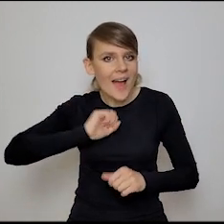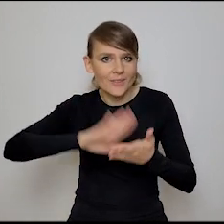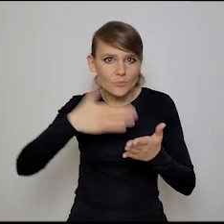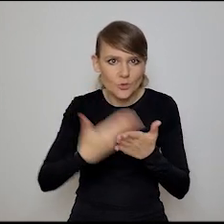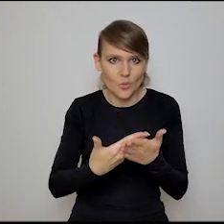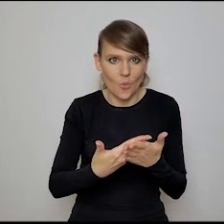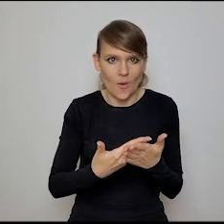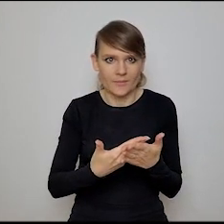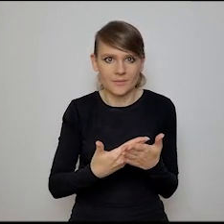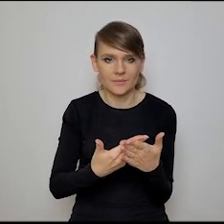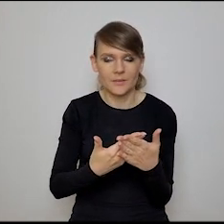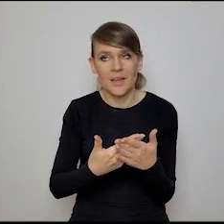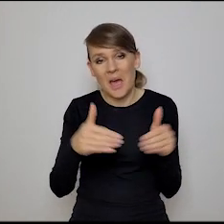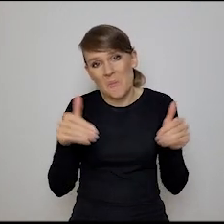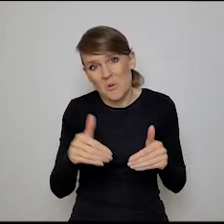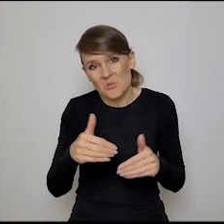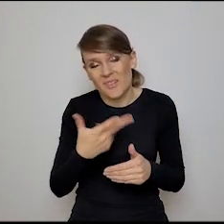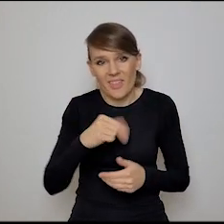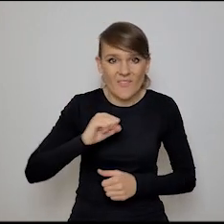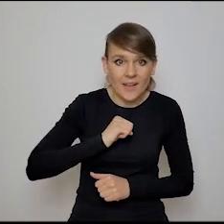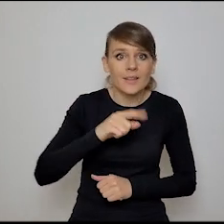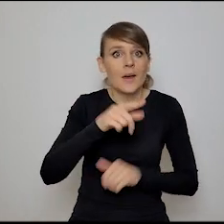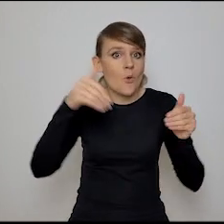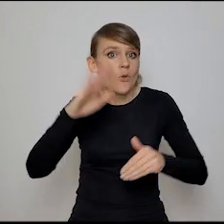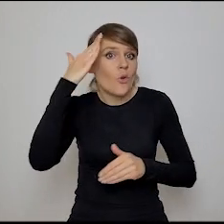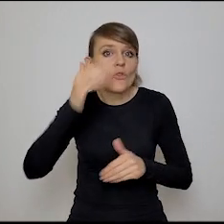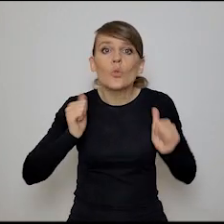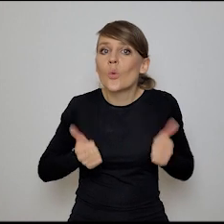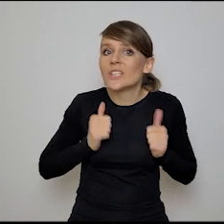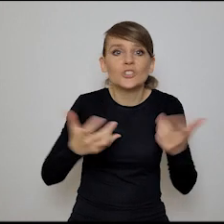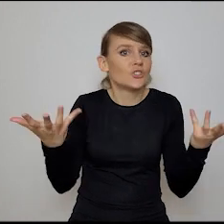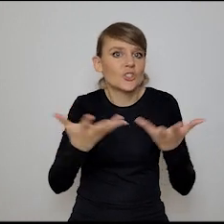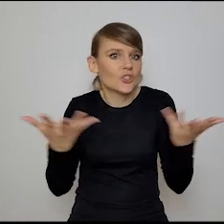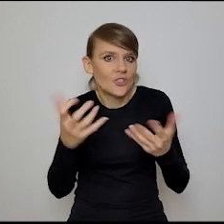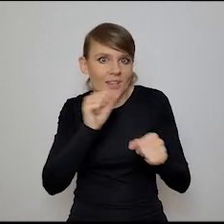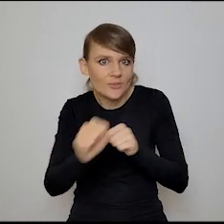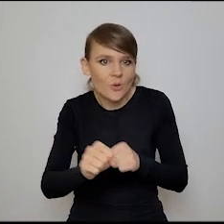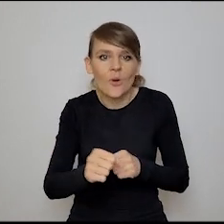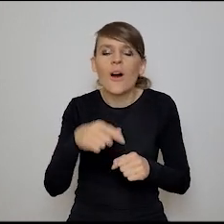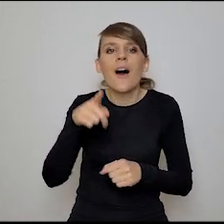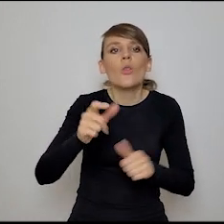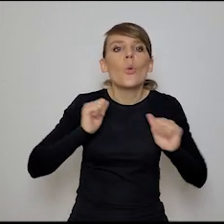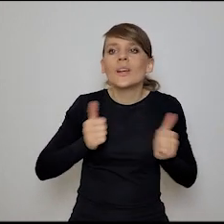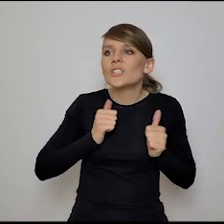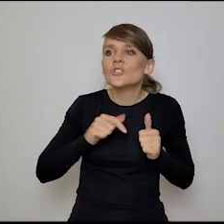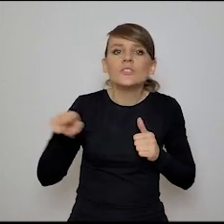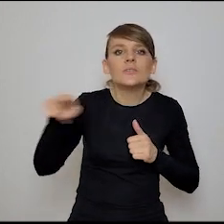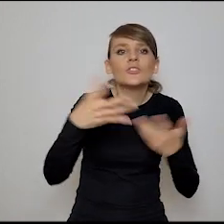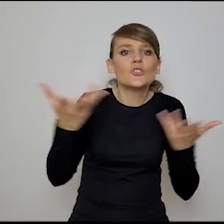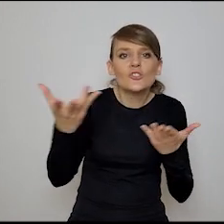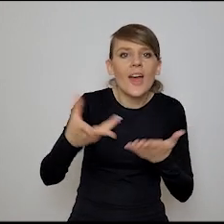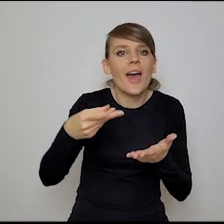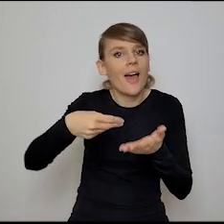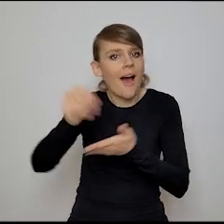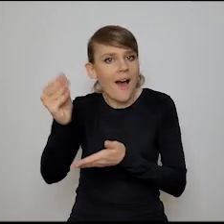przykładów, albo i niefajnych, na przykład możemy się dowiedzieć, gdzie są turyści, prawda? Gdzie płacą kartą turyści, albo